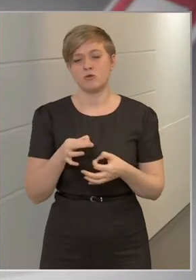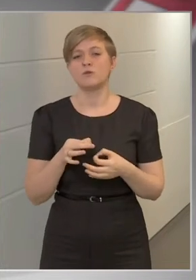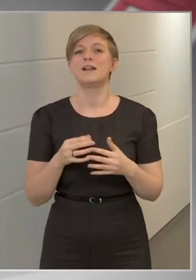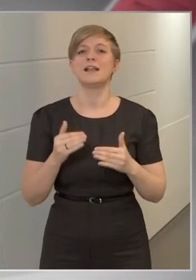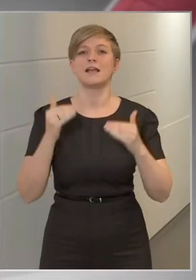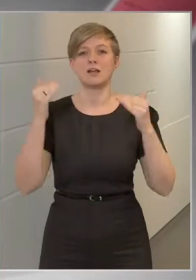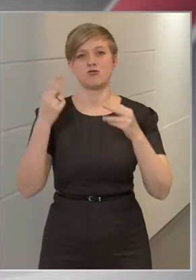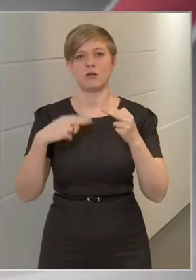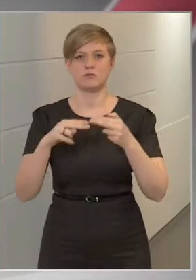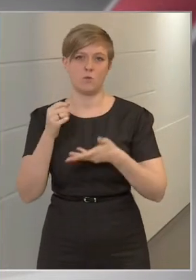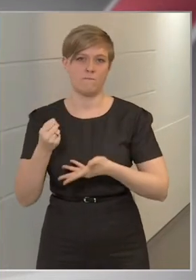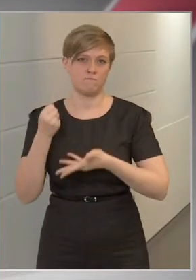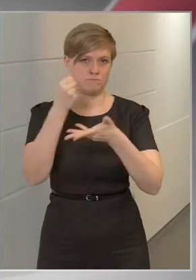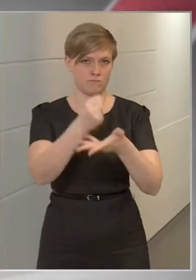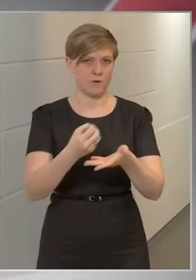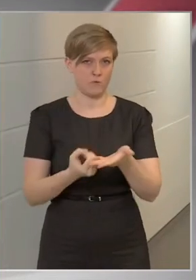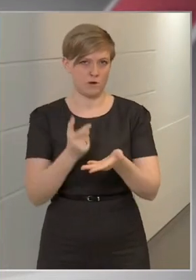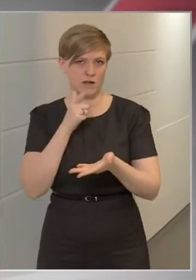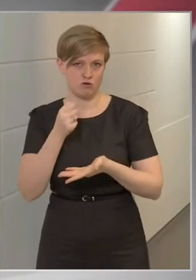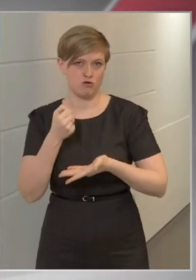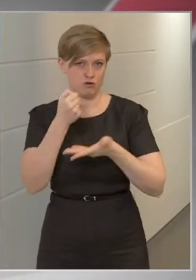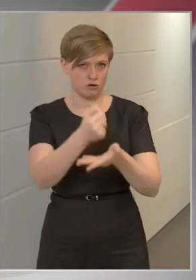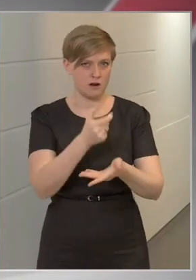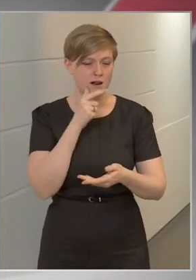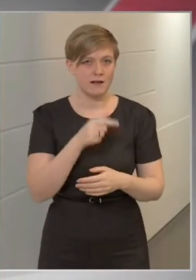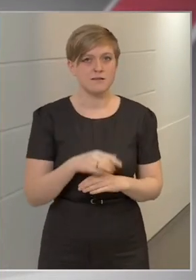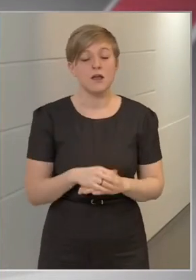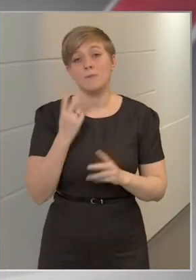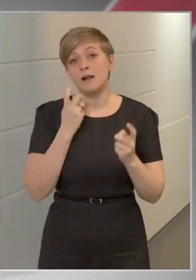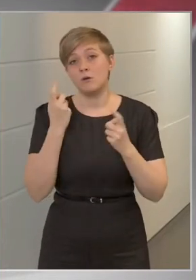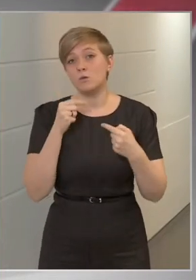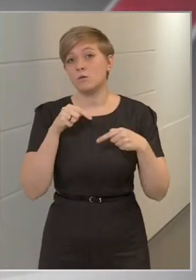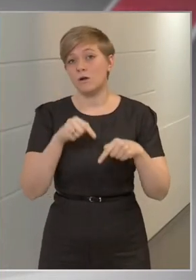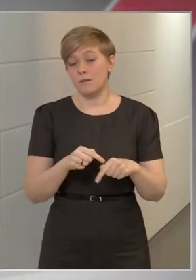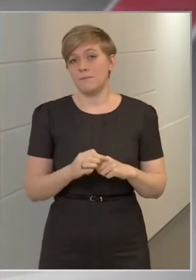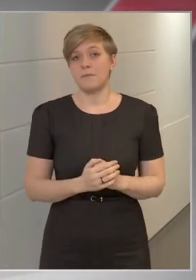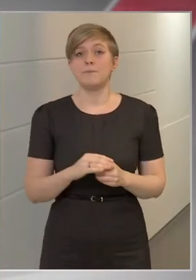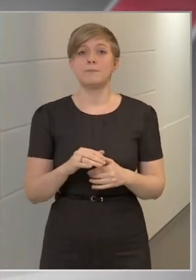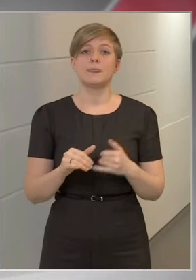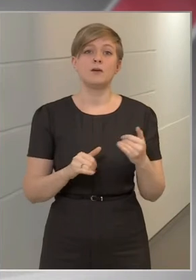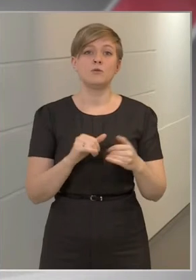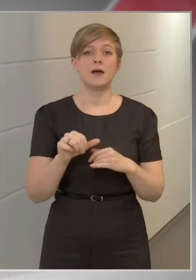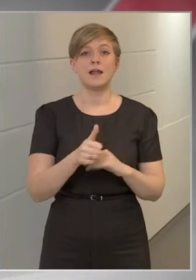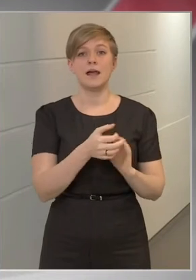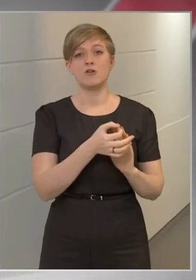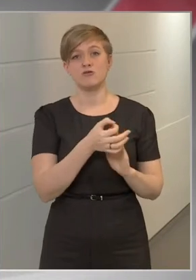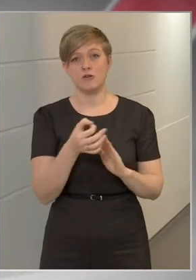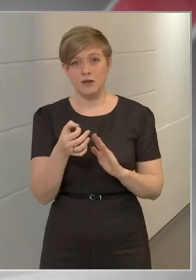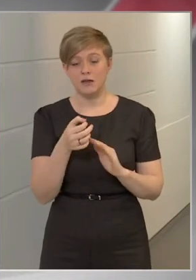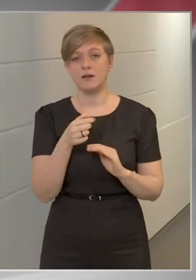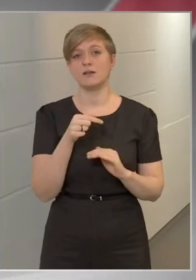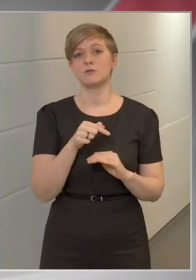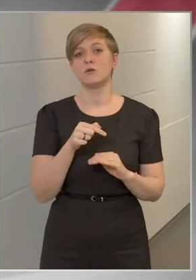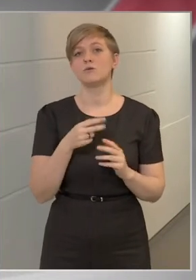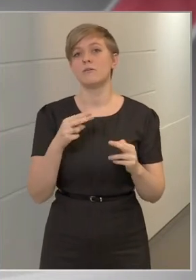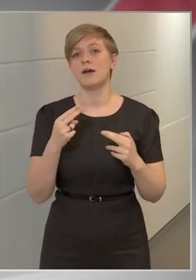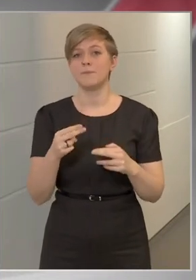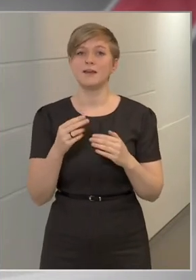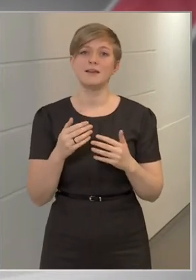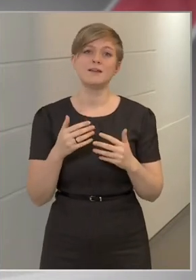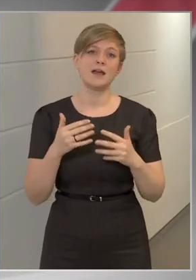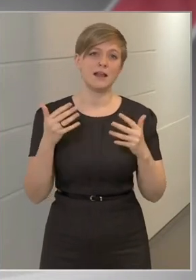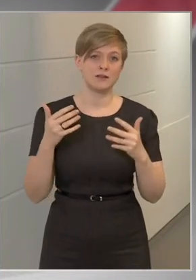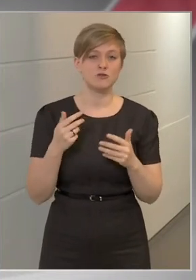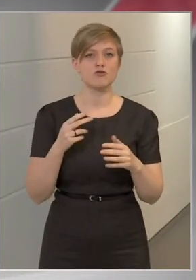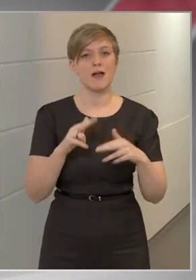forrást fog kapni, hiszen, hogyha belegondolunk abba, hogy január 1-jével további jelentős